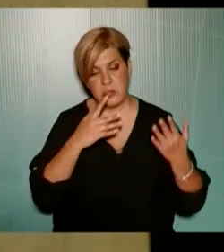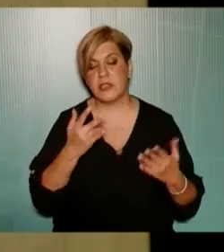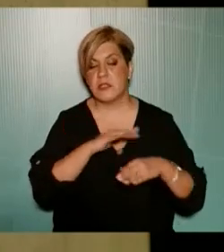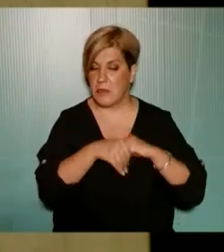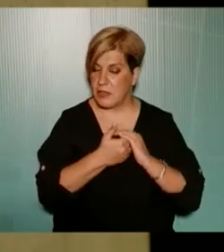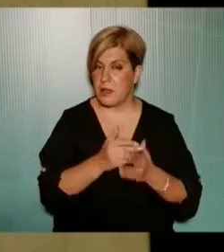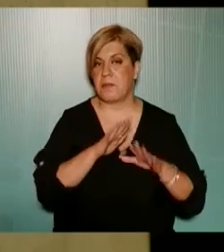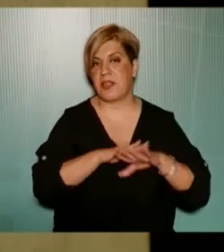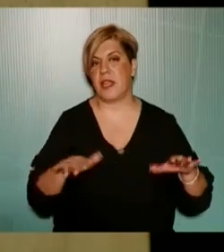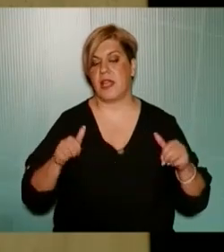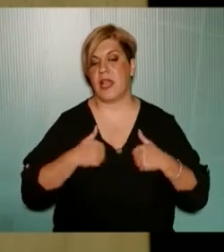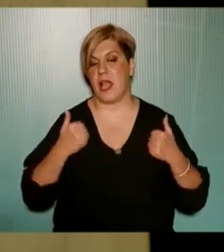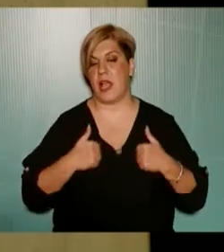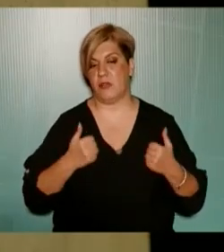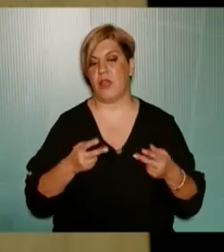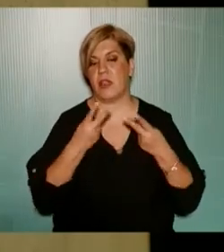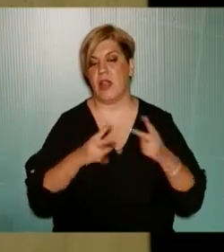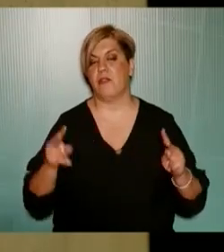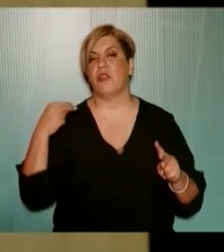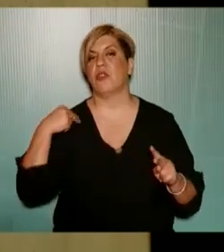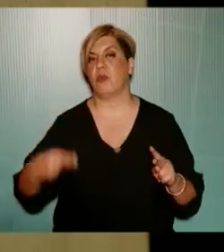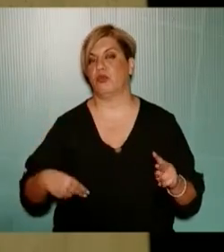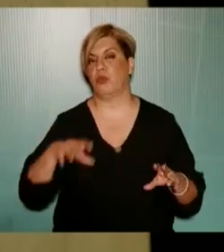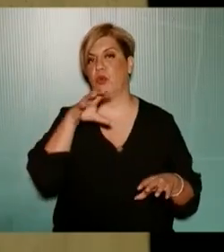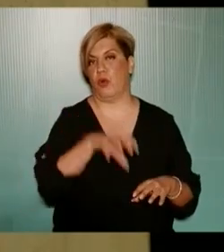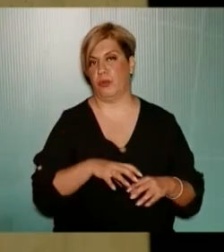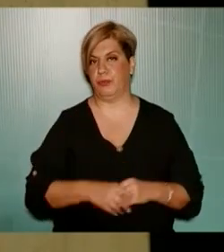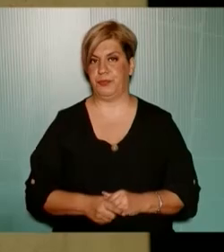σημασία της παιδικής χαράς και του ελεύθερου δημόσιου χώρου